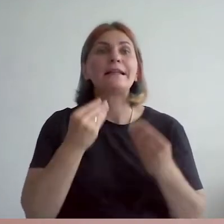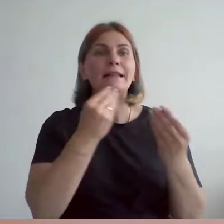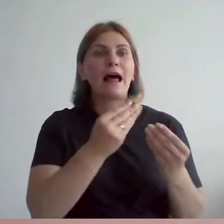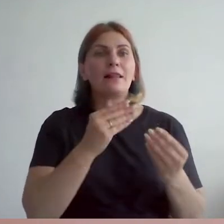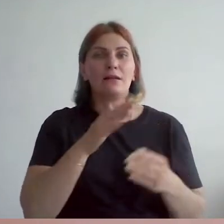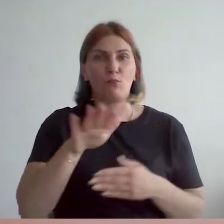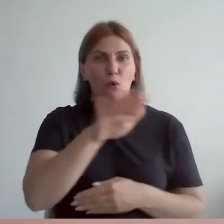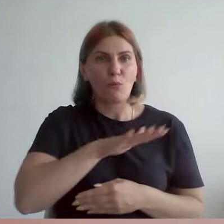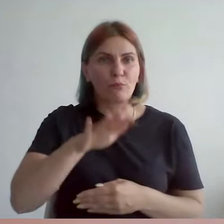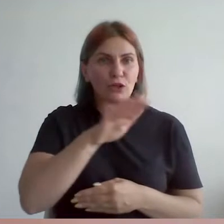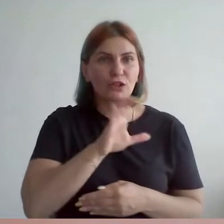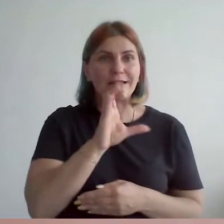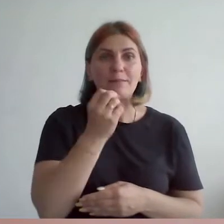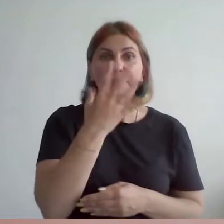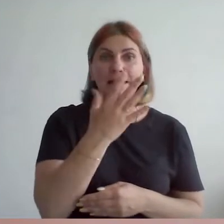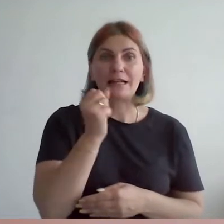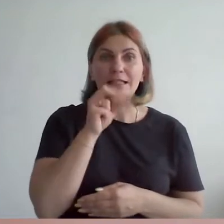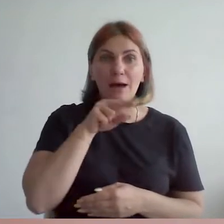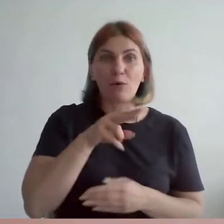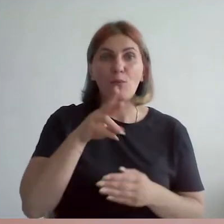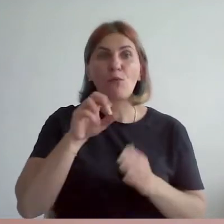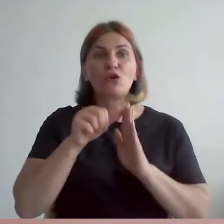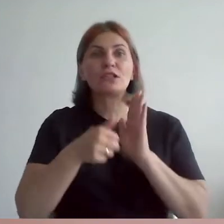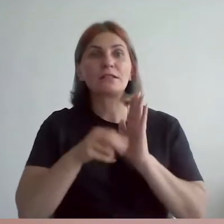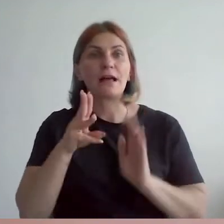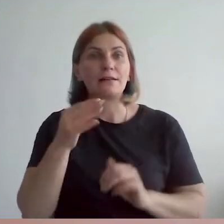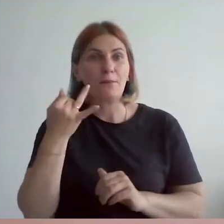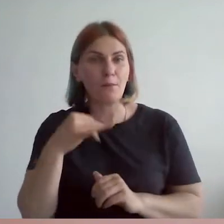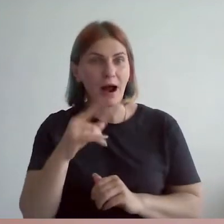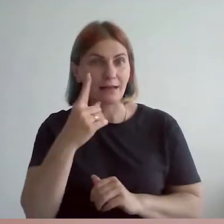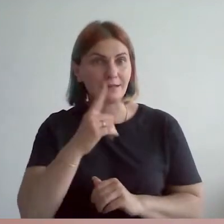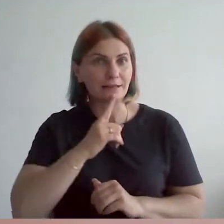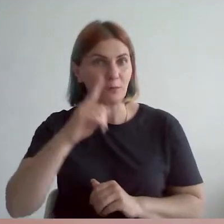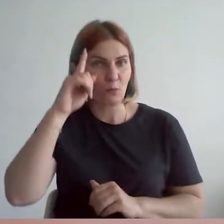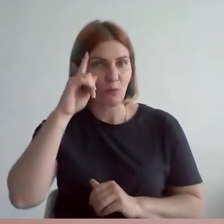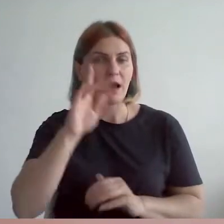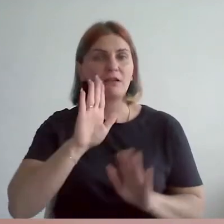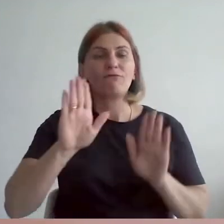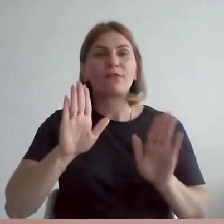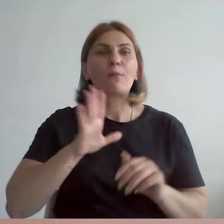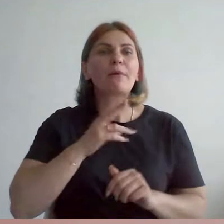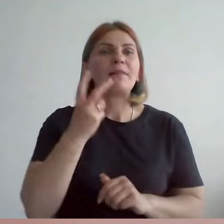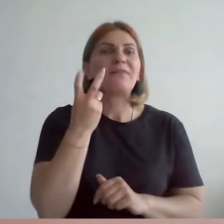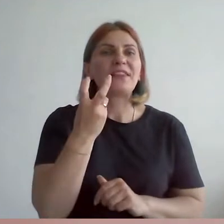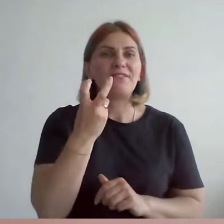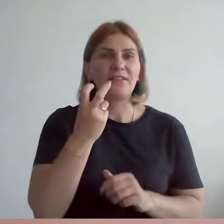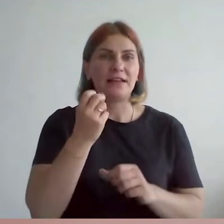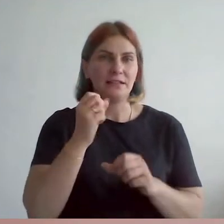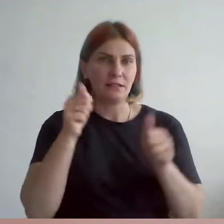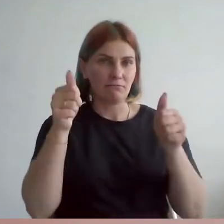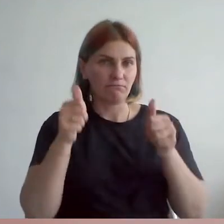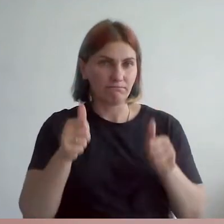с 15 апреля по 16 мая, около двух сотен работ были выставлены